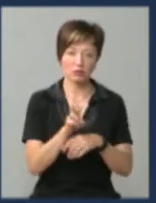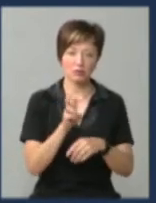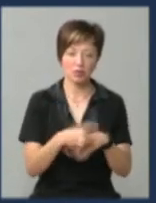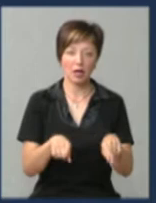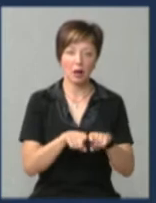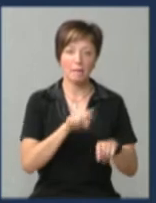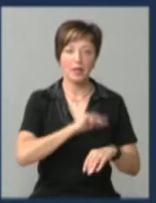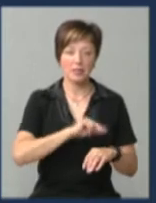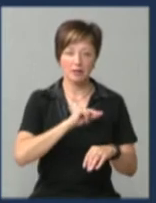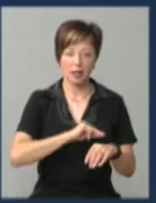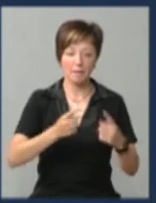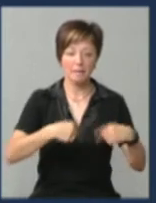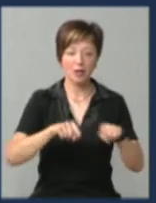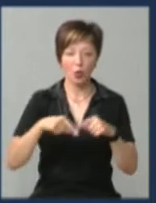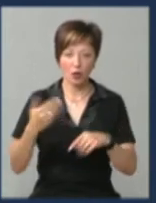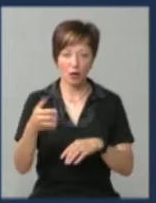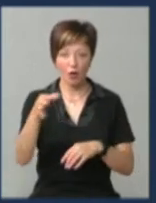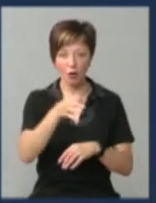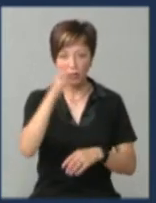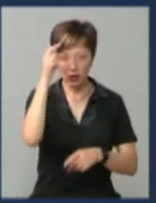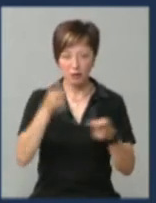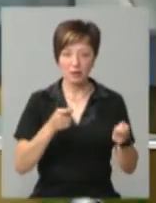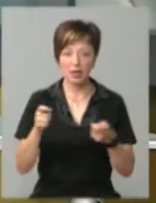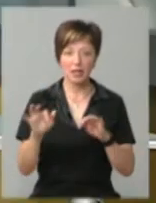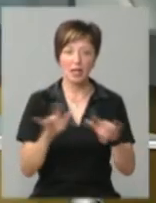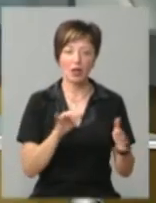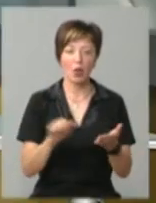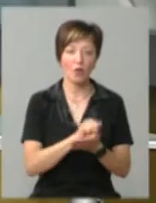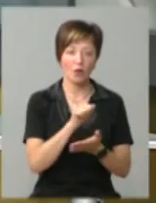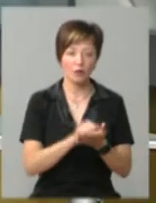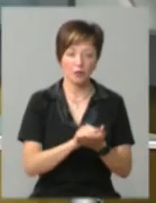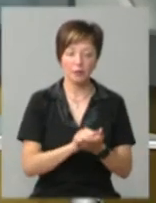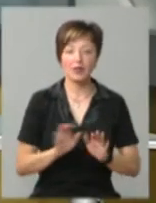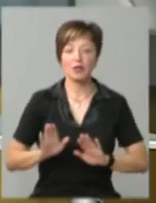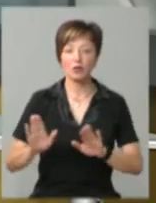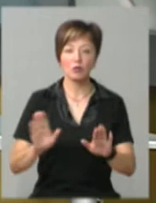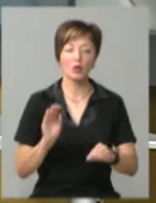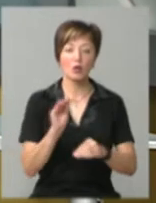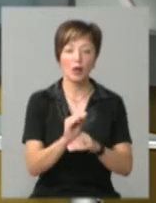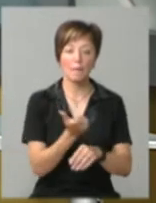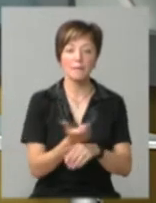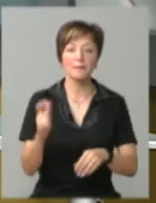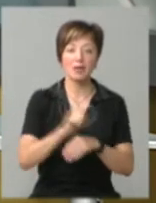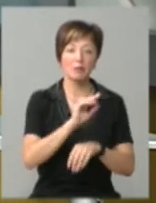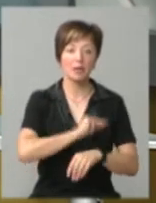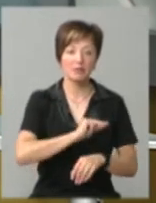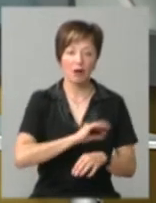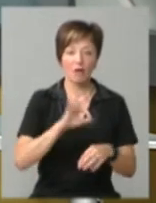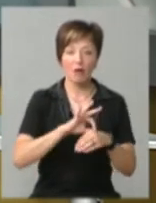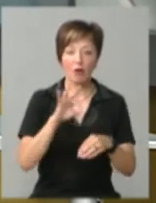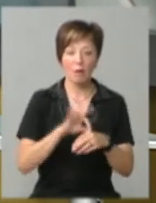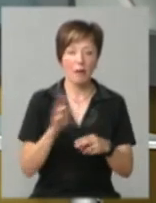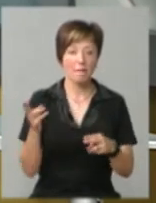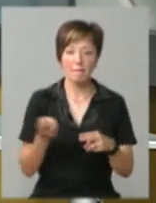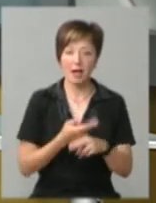працівники структурних підрозділів з діловодства. Роман Примуш додає, у більшості працівників хвороба проходить